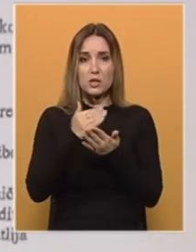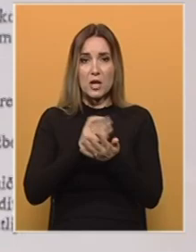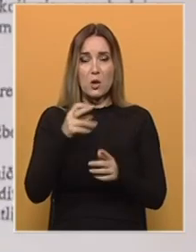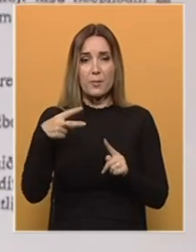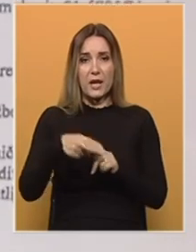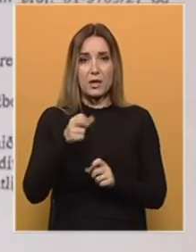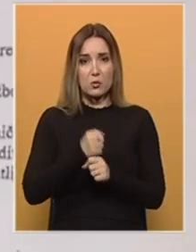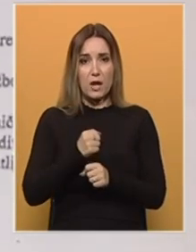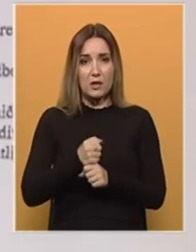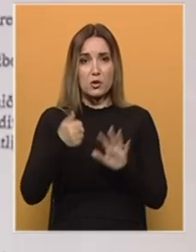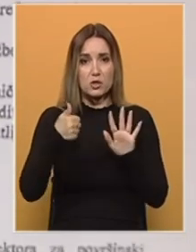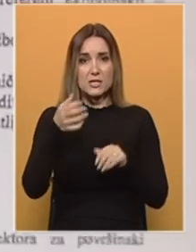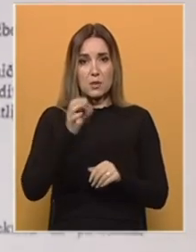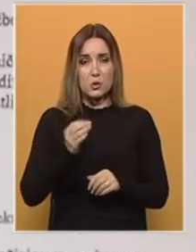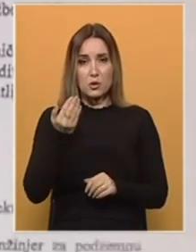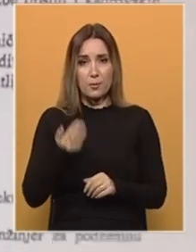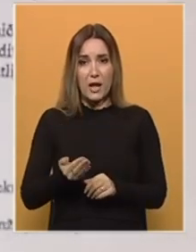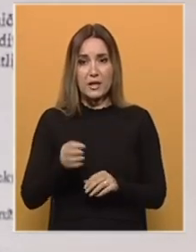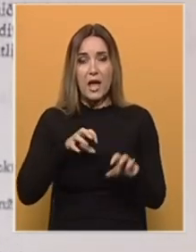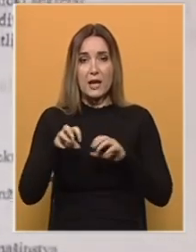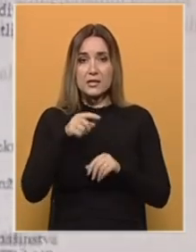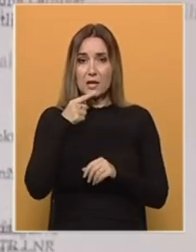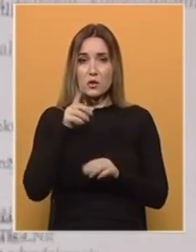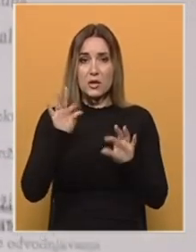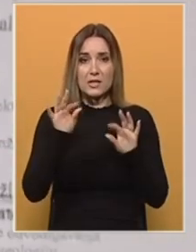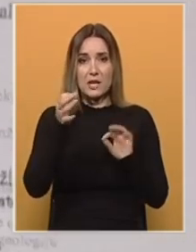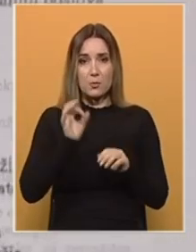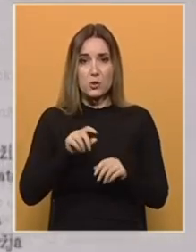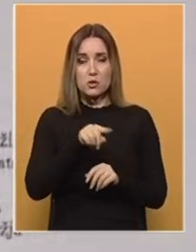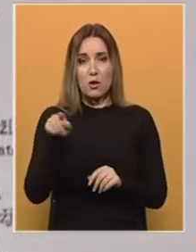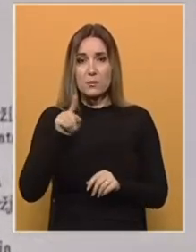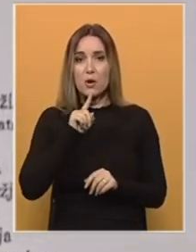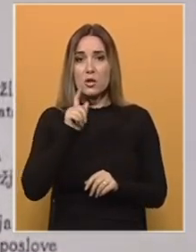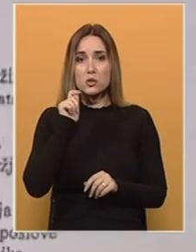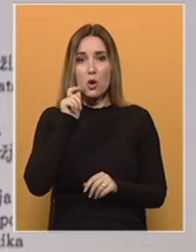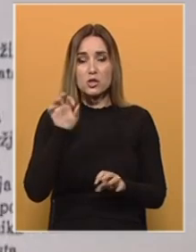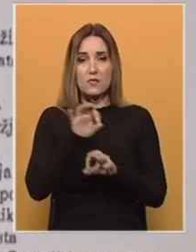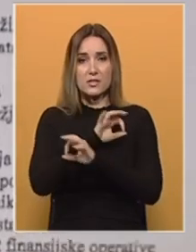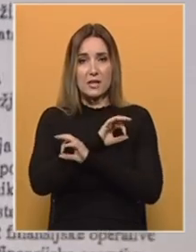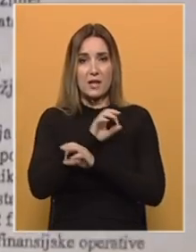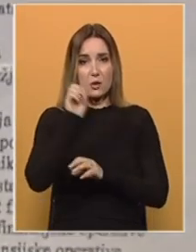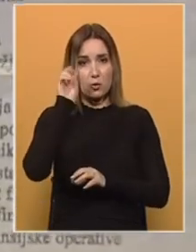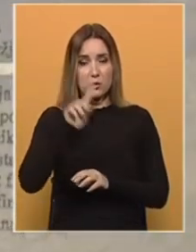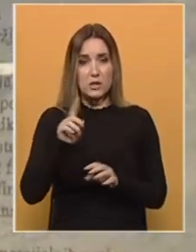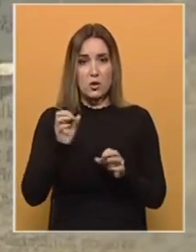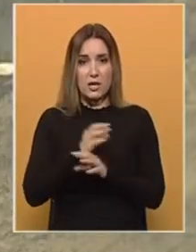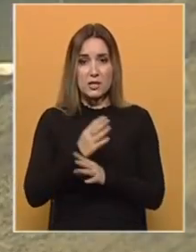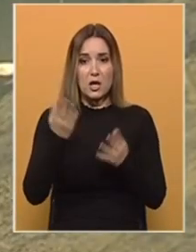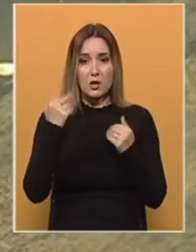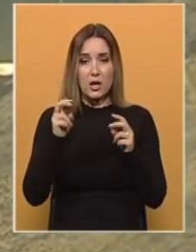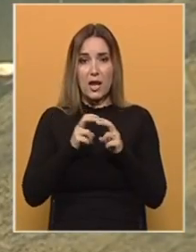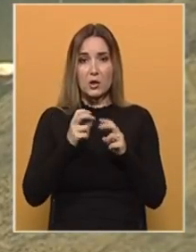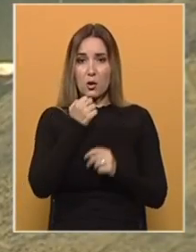o prekidu rada uz 60% plaće, a radnici kažu da je 10% onih kojima su očevi stradali u rudarskoj nesreći. Dok su iz